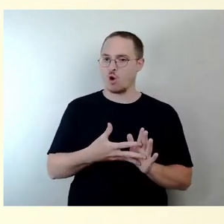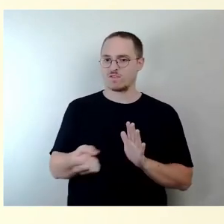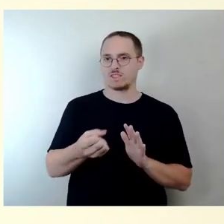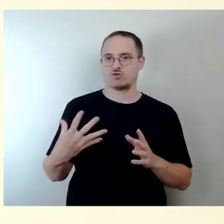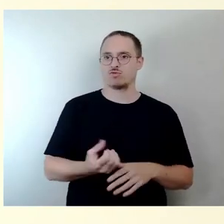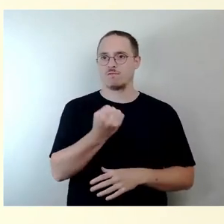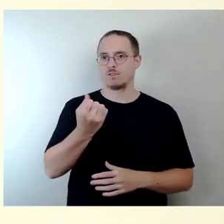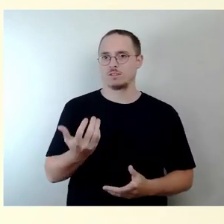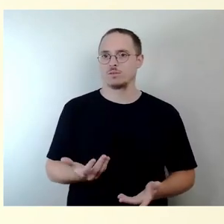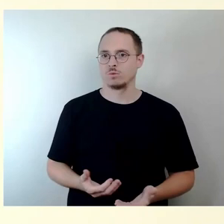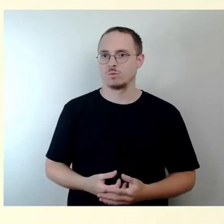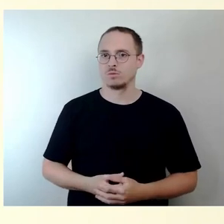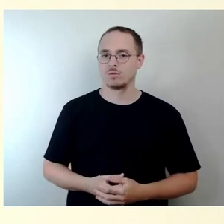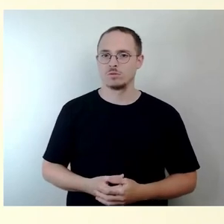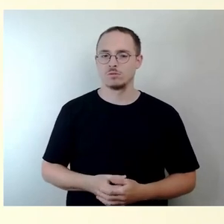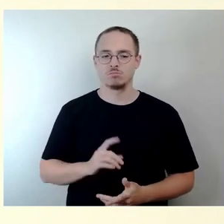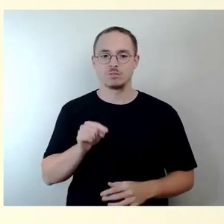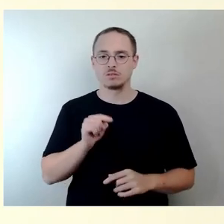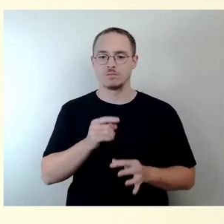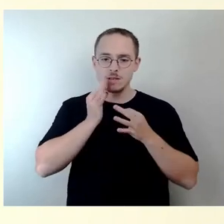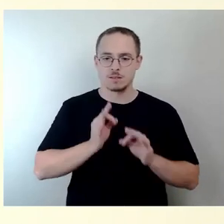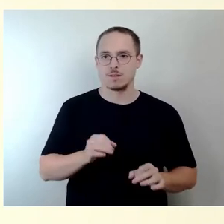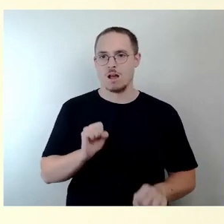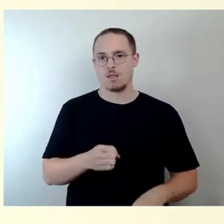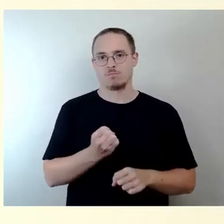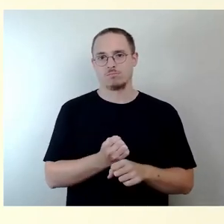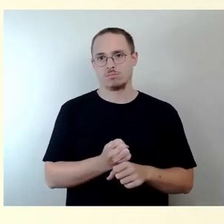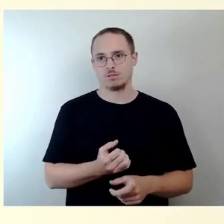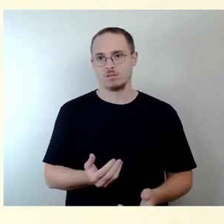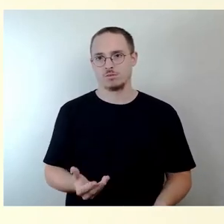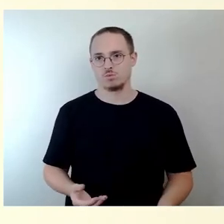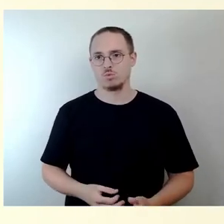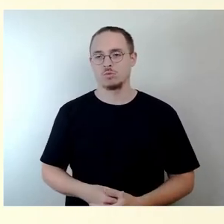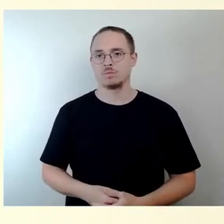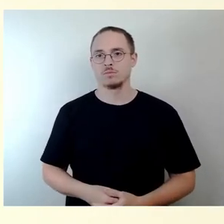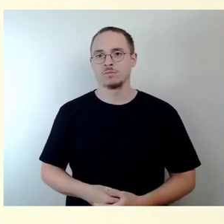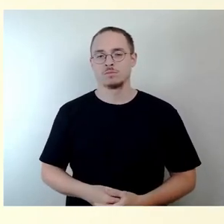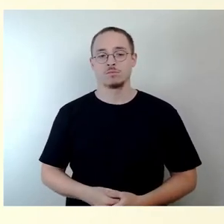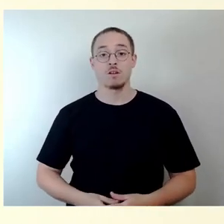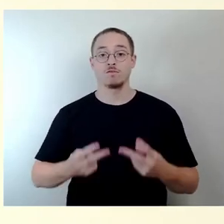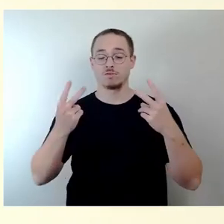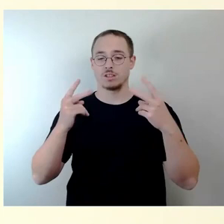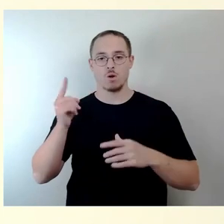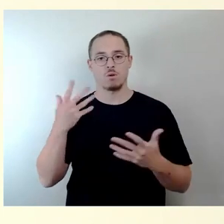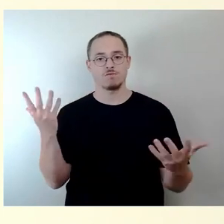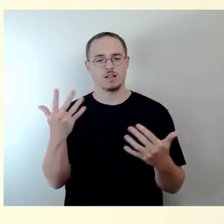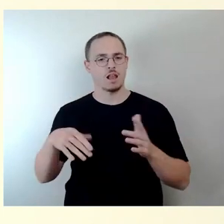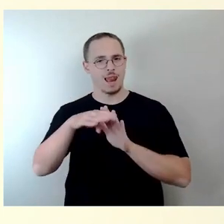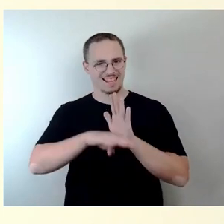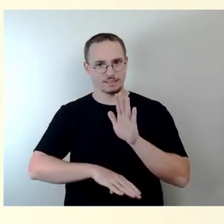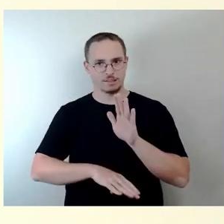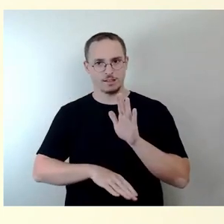Tiefe geht. Richtig ist aber auch, die Liste, weil es ja vorhin auch in der aktuellen Stunde angesprochen wurde, die Liste von